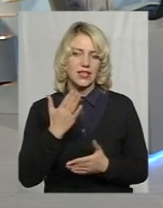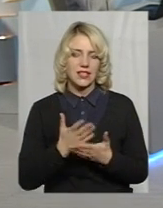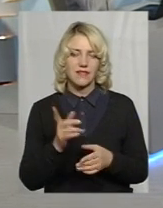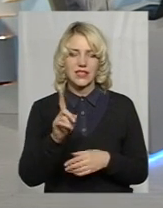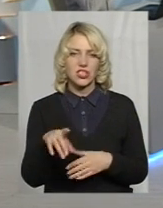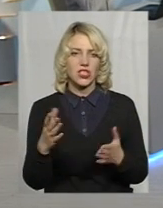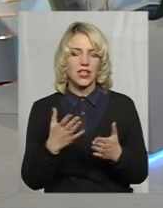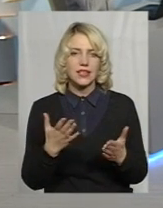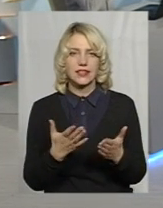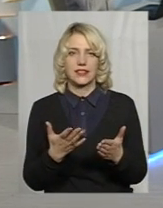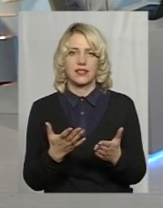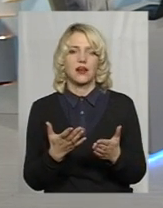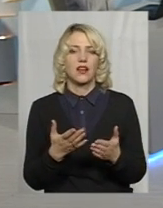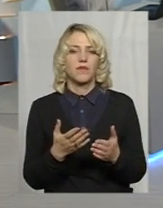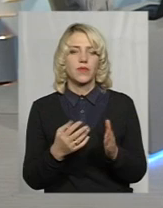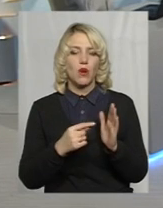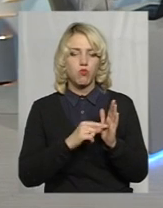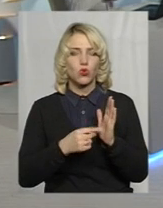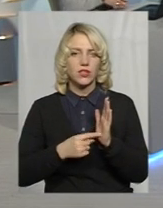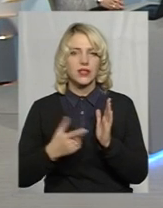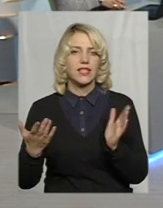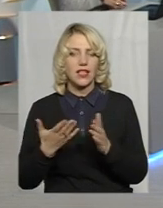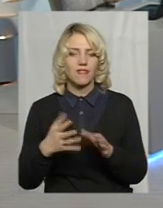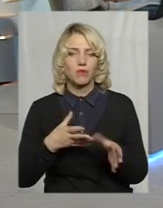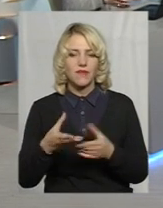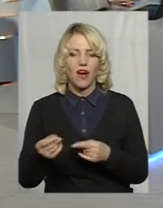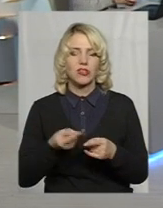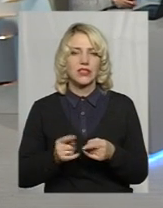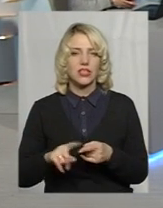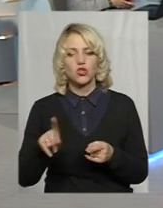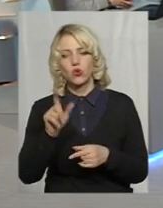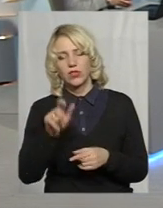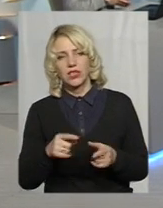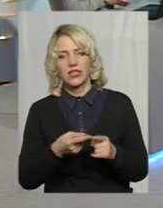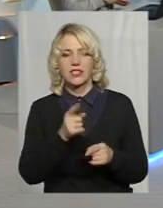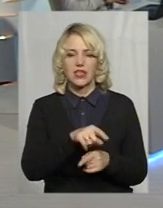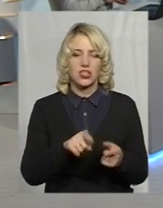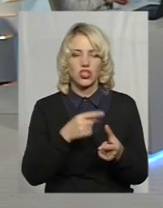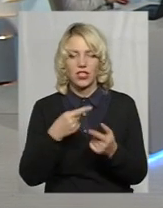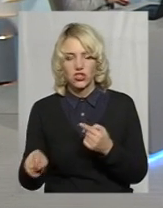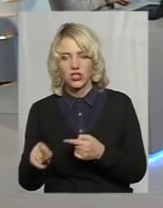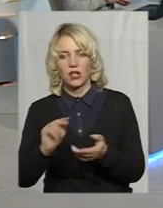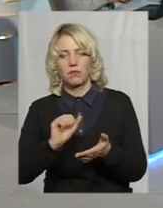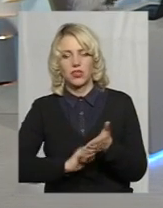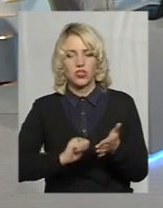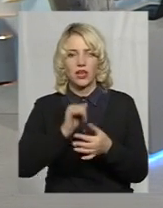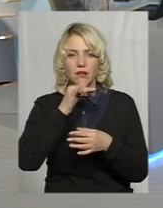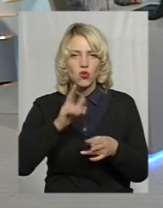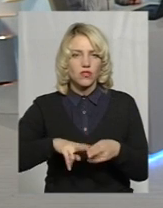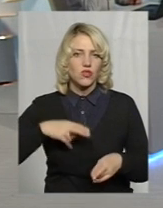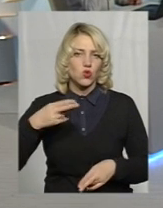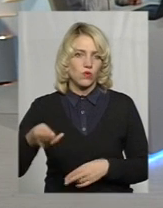якісь пункти, які впливають на те, що людині з тих чи інших причин не можуть відшкодувати гроші